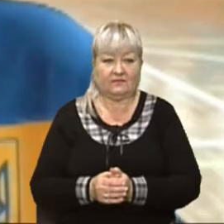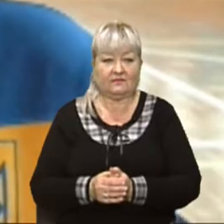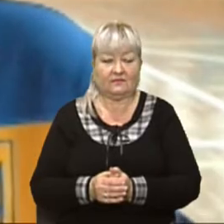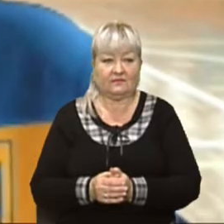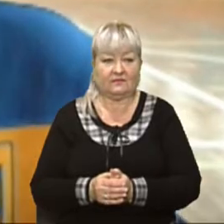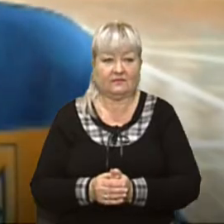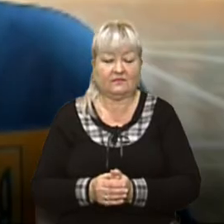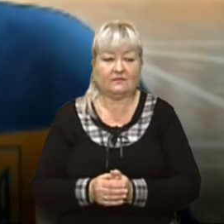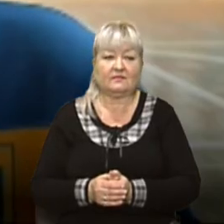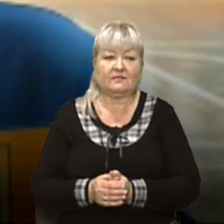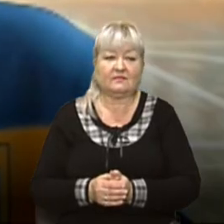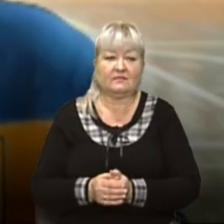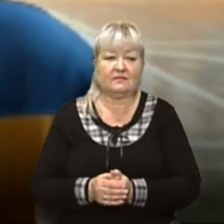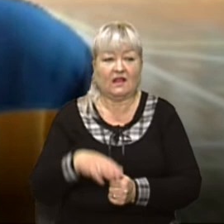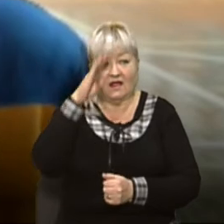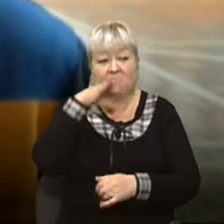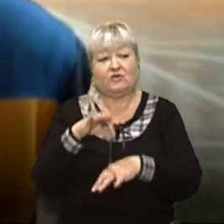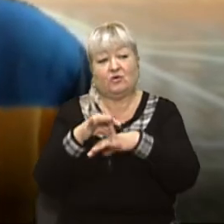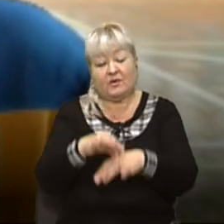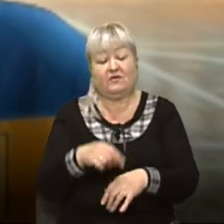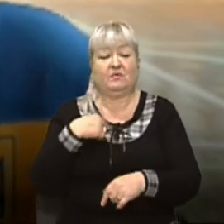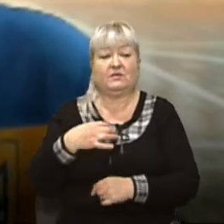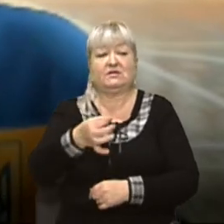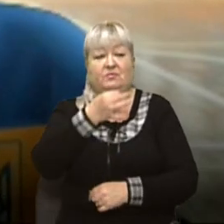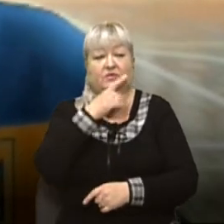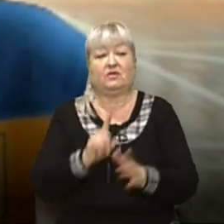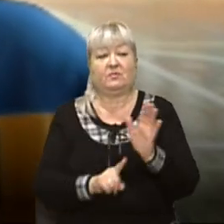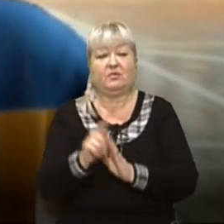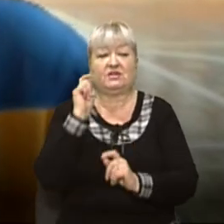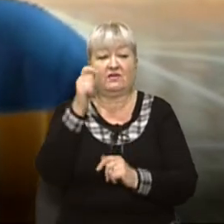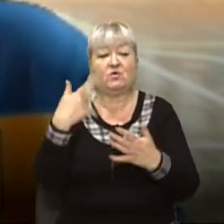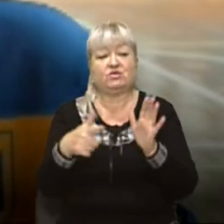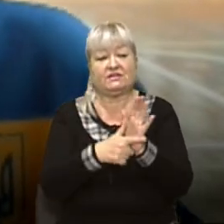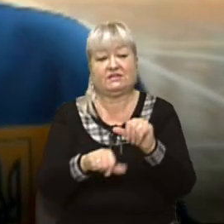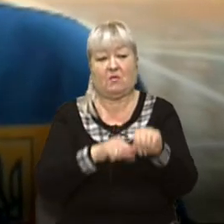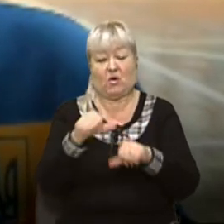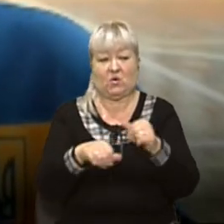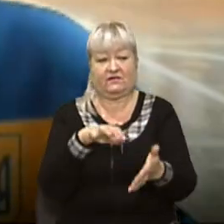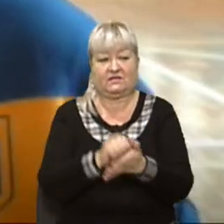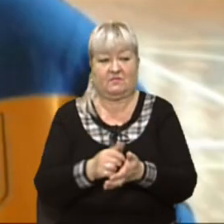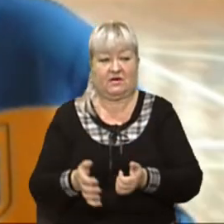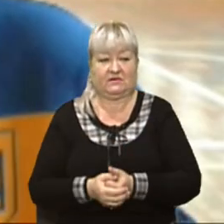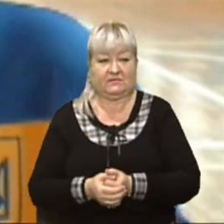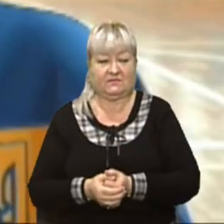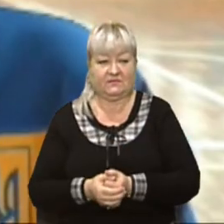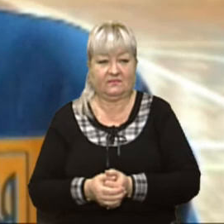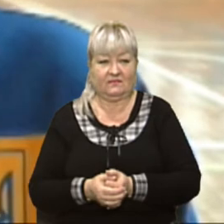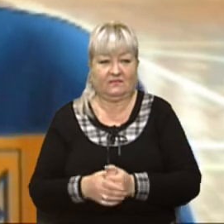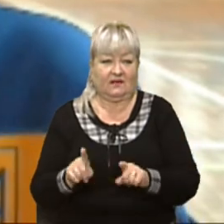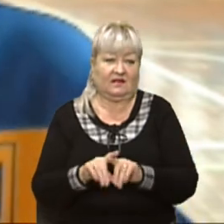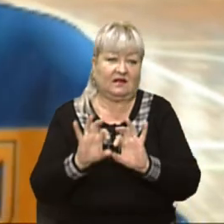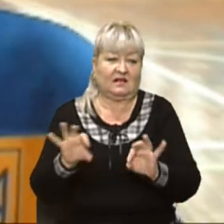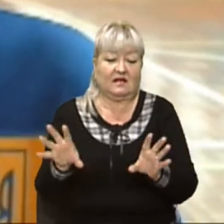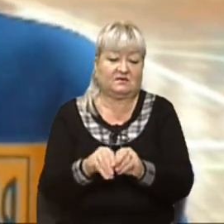Тато привів, мені сподобалось, почав грати. Вже 7 років займаюся. Так масило, що з